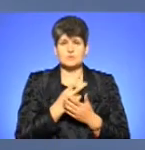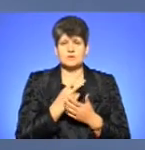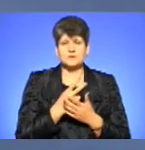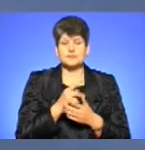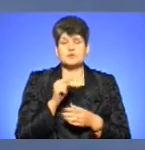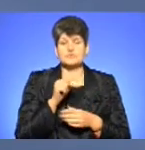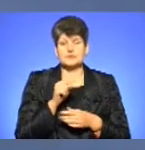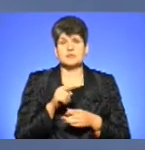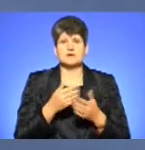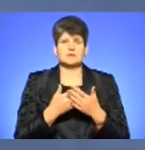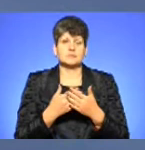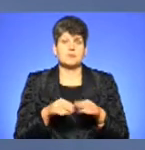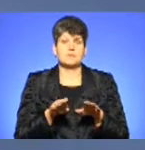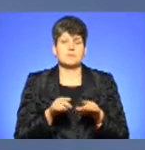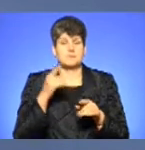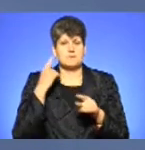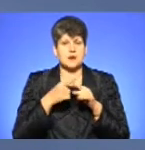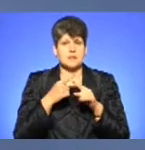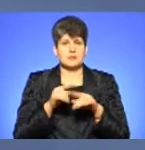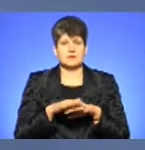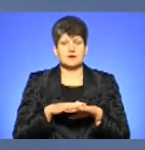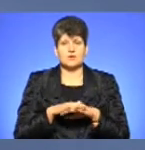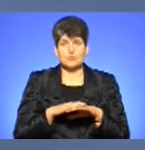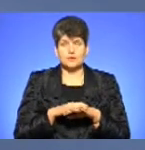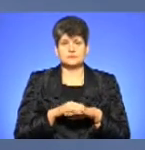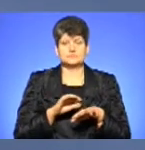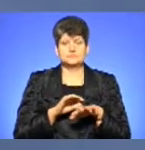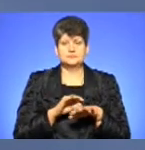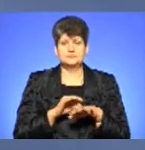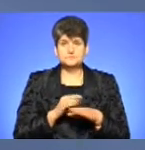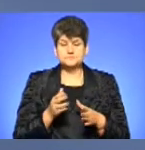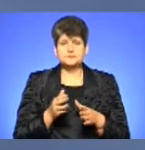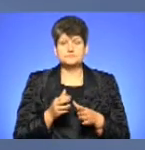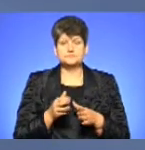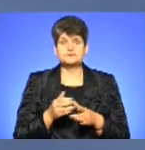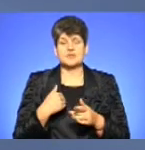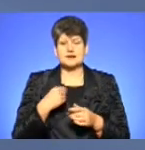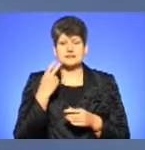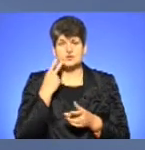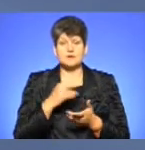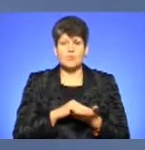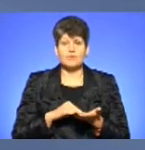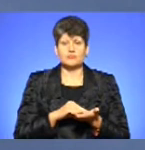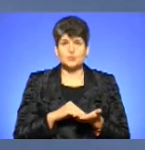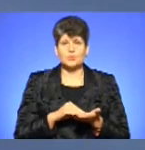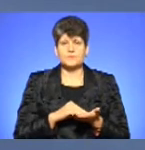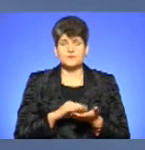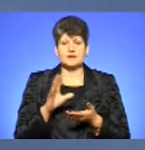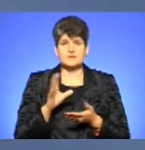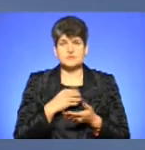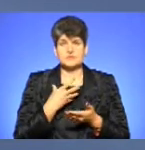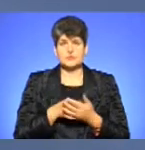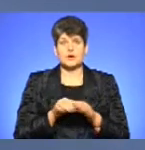що ми нібито братні народні, вони їхню риторику проводять і відстоюють. І я завжди повторююся і в всіх своїх